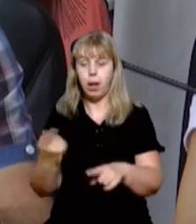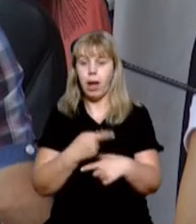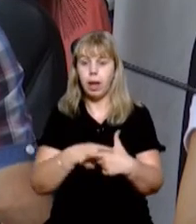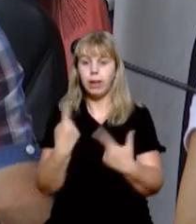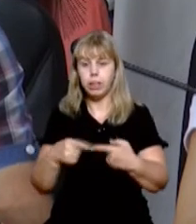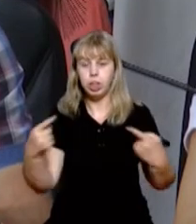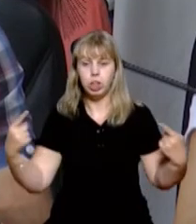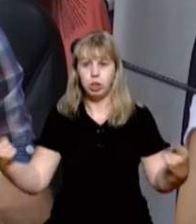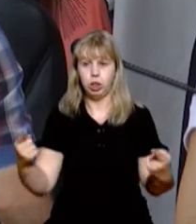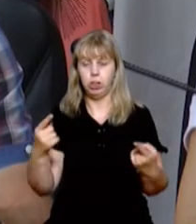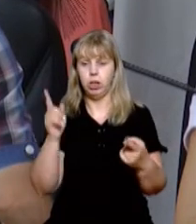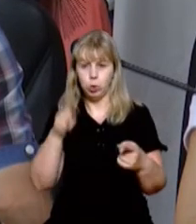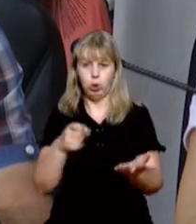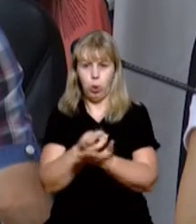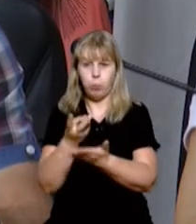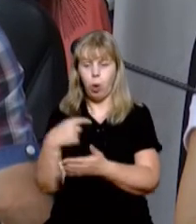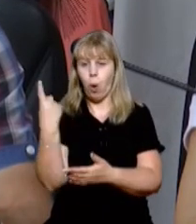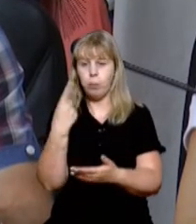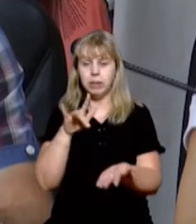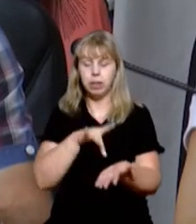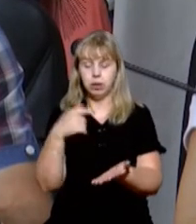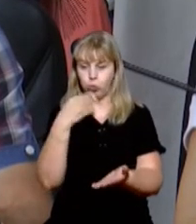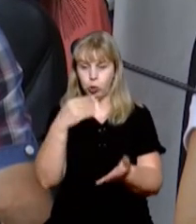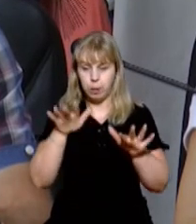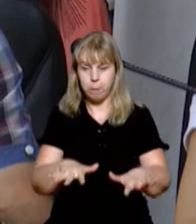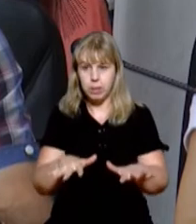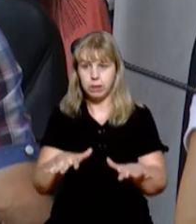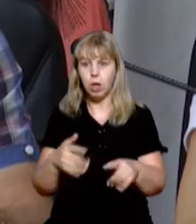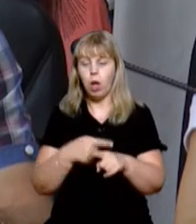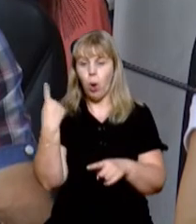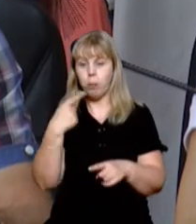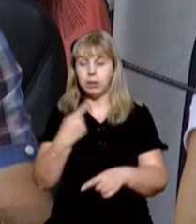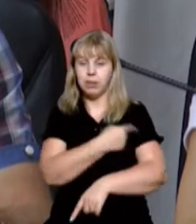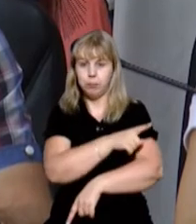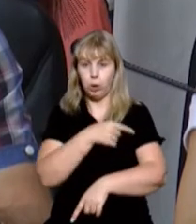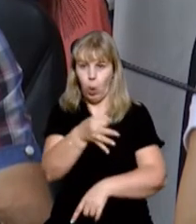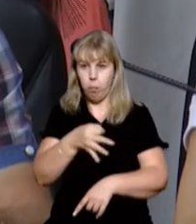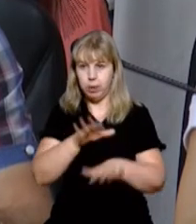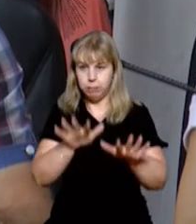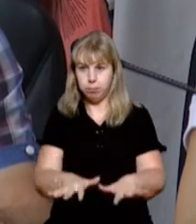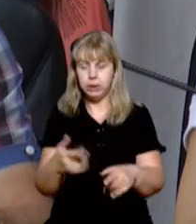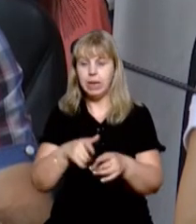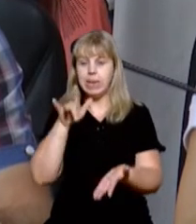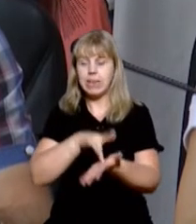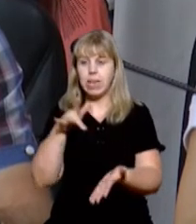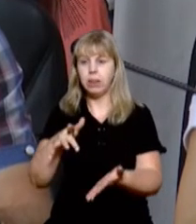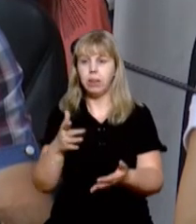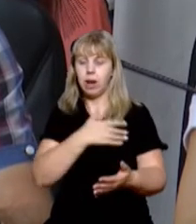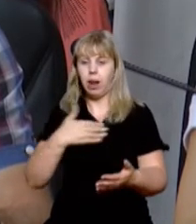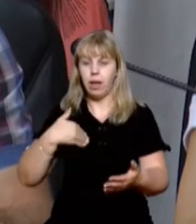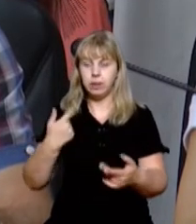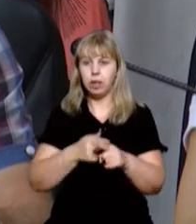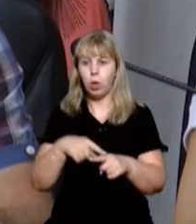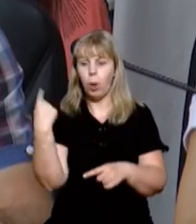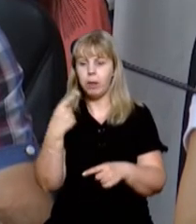інші заклади обласного центру. Це обласна клінічна лікарня, центр легеневих хвороб і